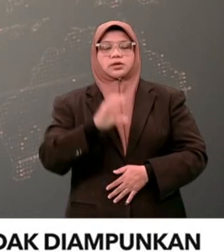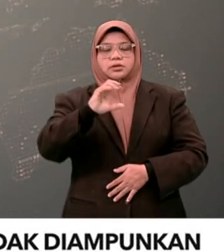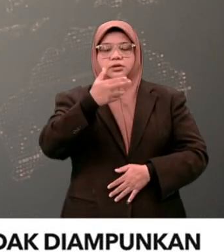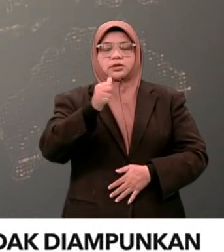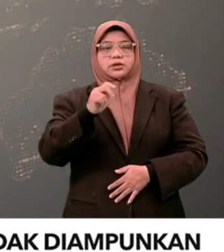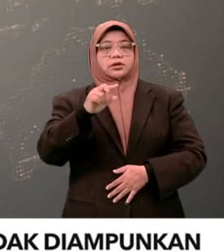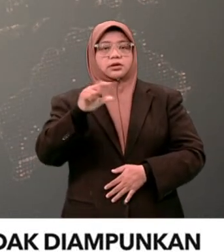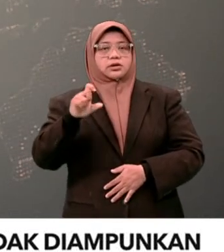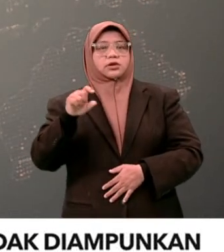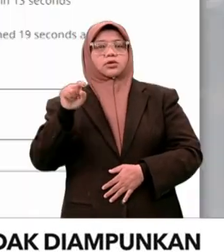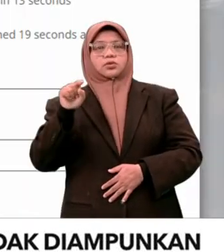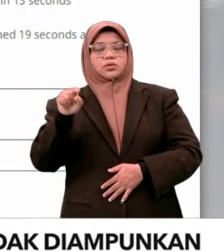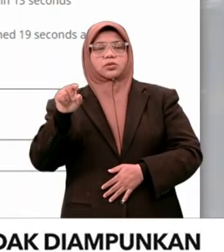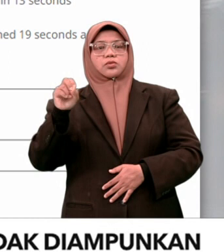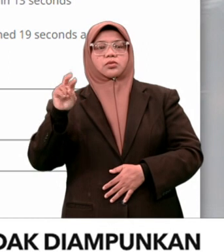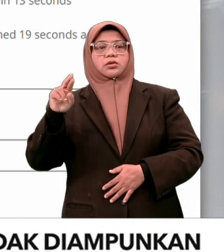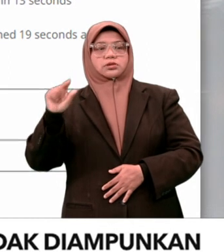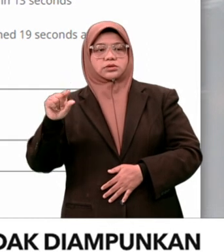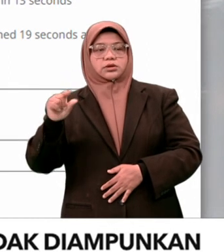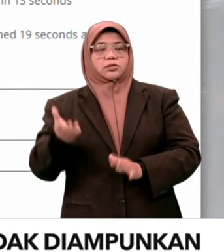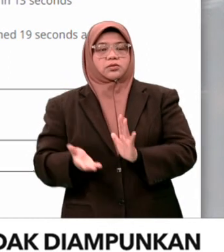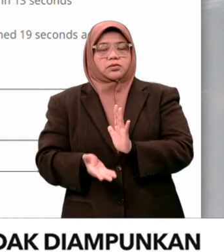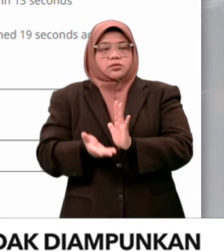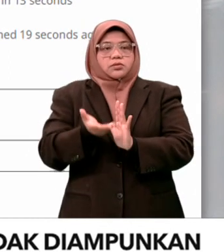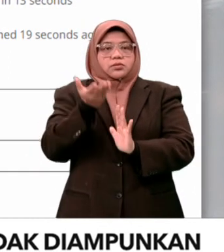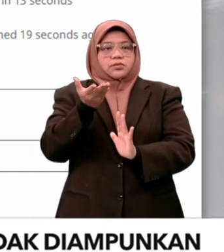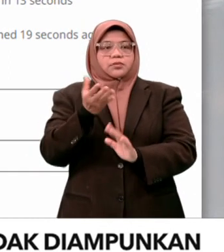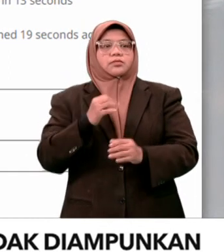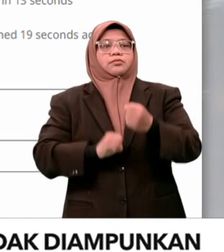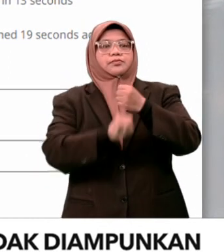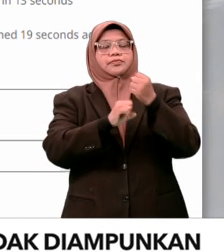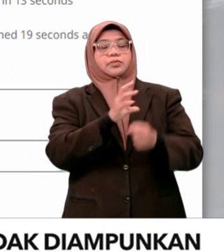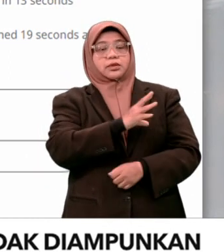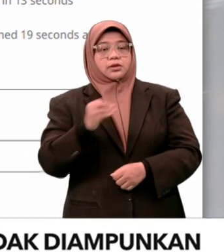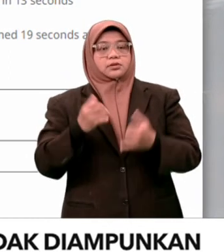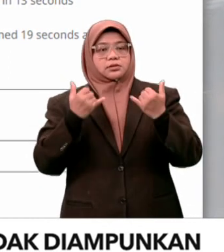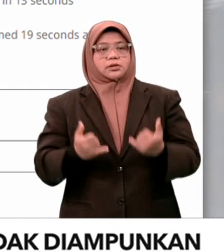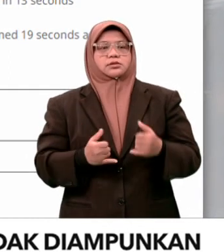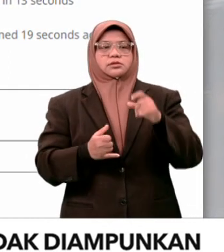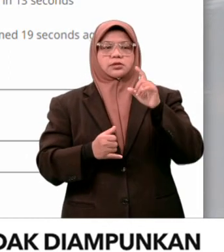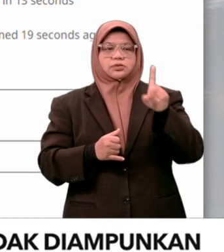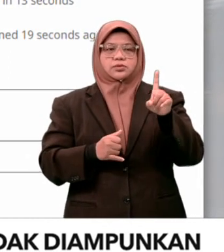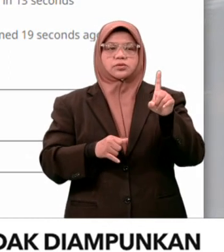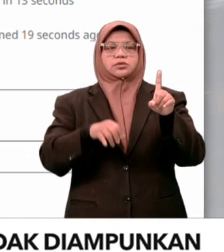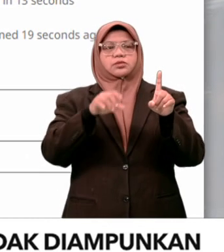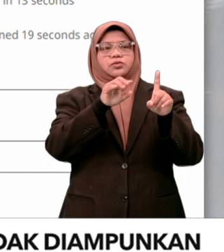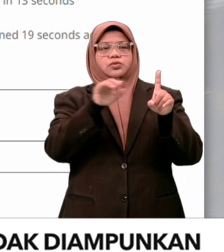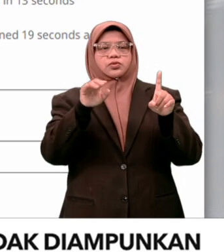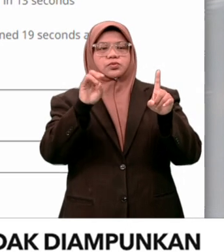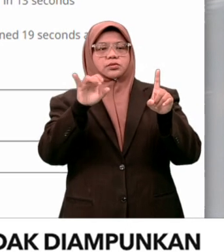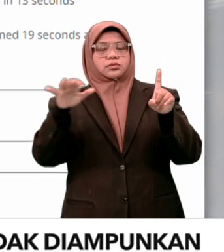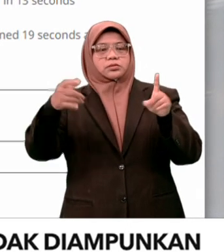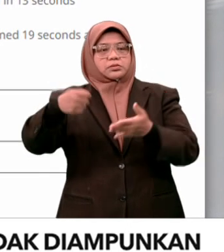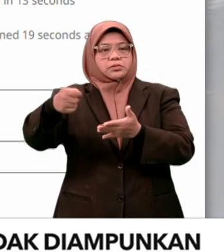berbanding semalam dan pemerhatian aso awal ini mendapati 100,721 telah